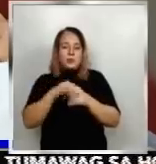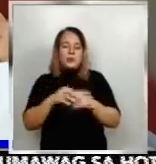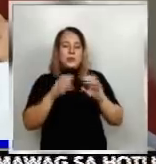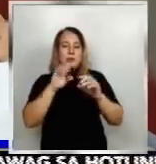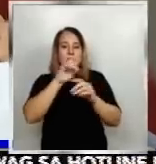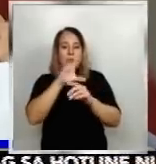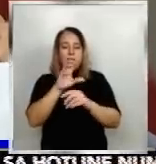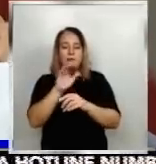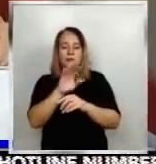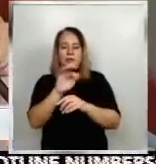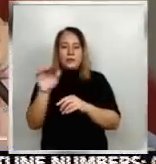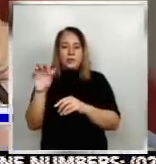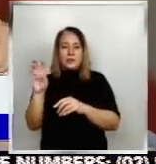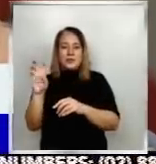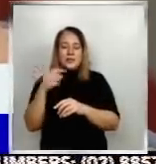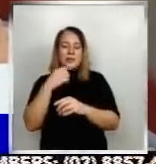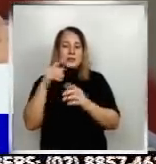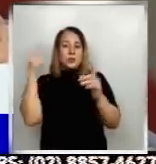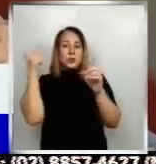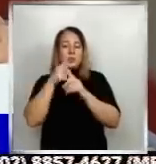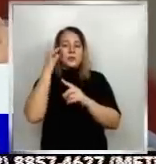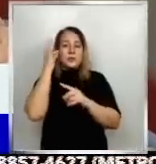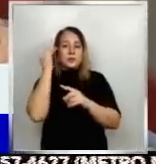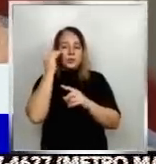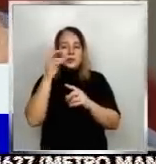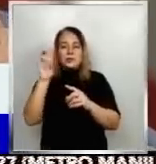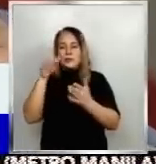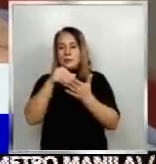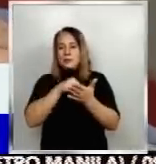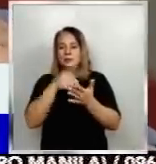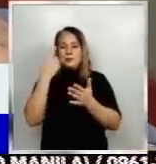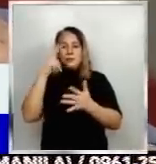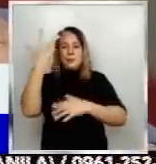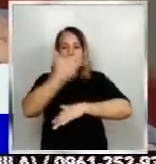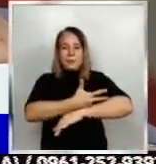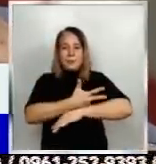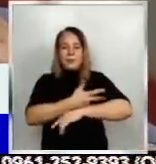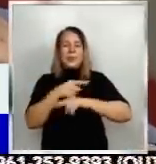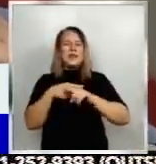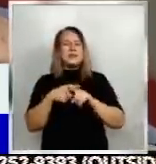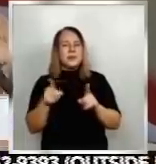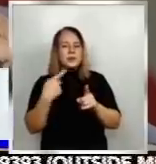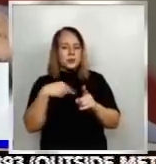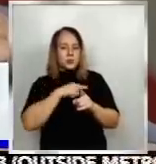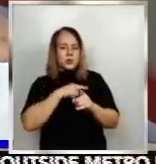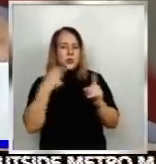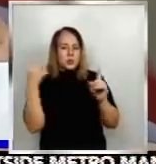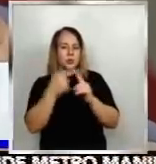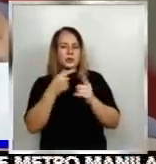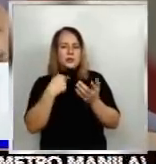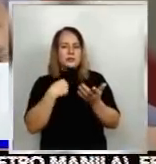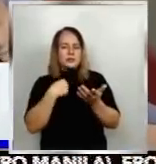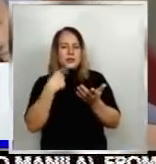Ang target ni Secretary Duque ay 7 milyon for the 3 days, pero kami ni Secretary tingin namin, kaya yan